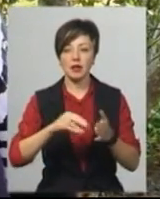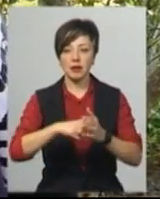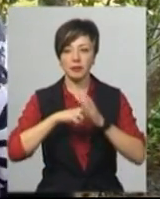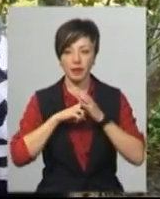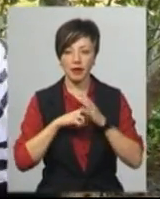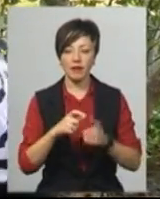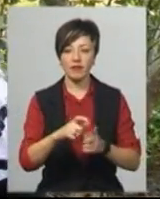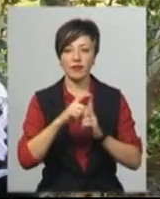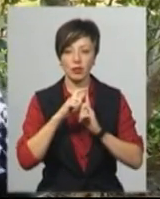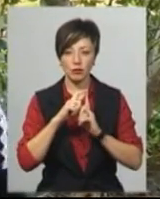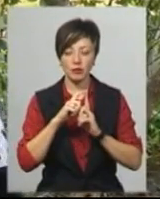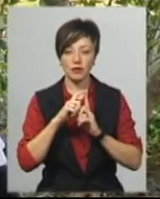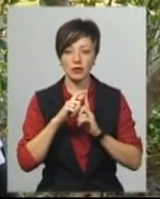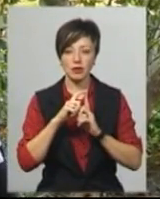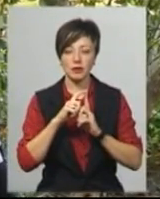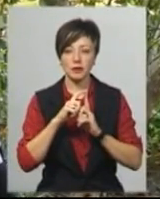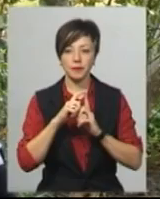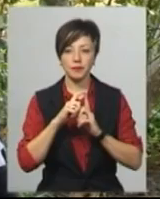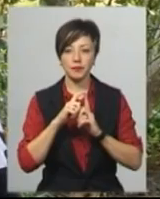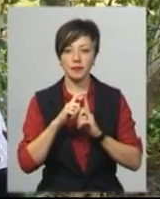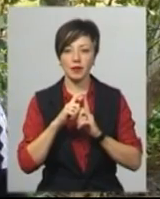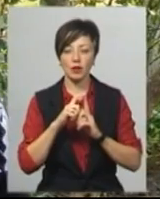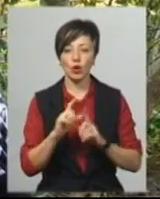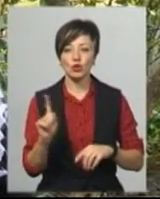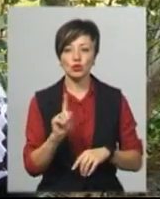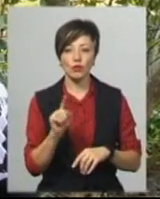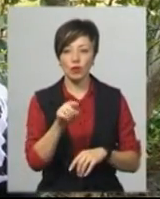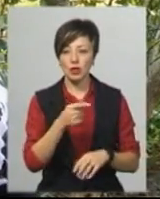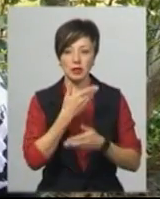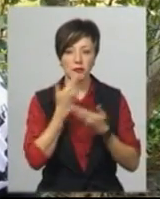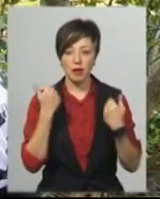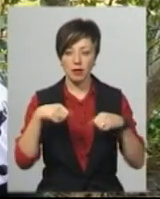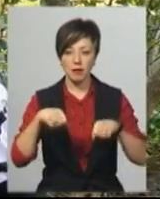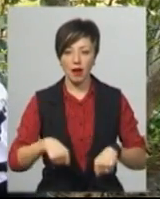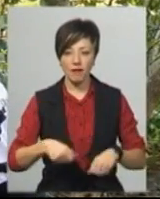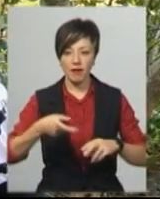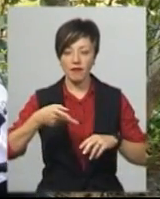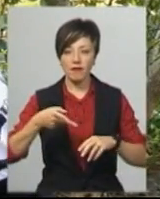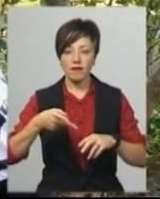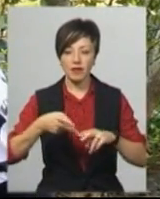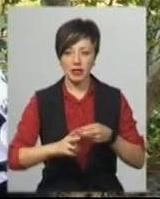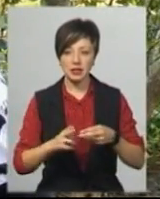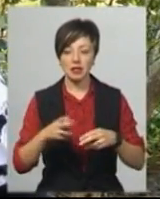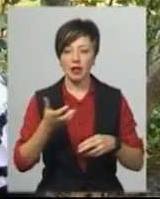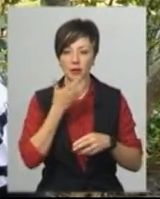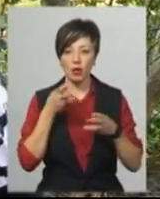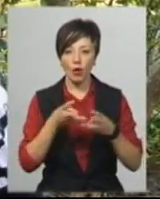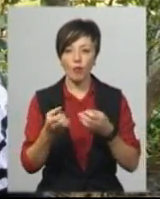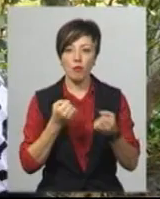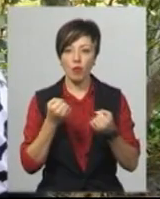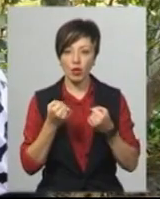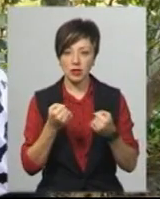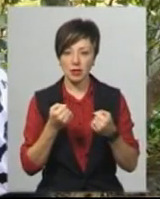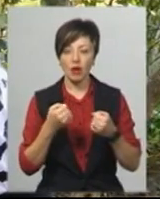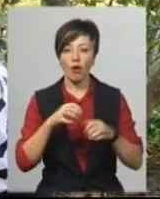відповідь від Полудюка, що вони не мають права відрізати, не мають нічого. І Борець, це Полудюк